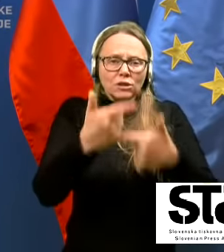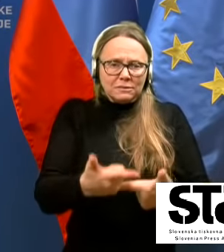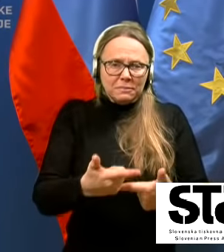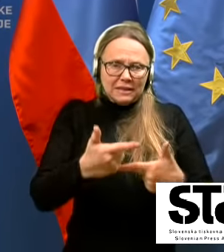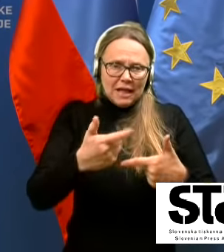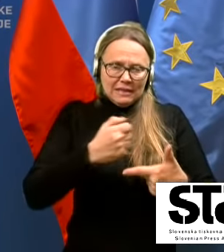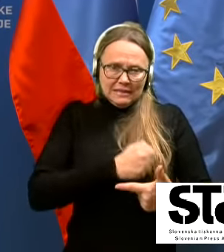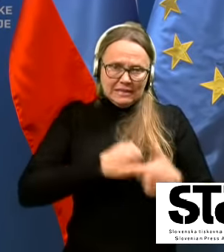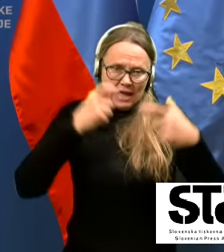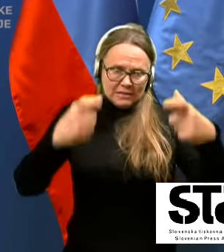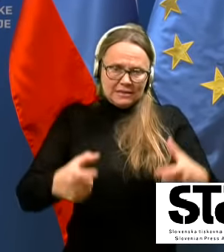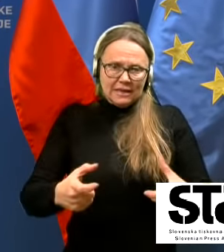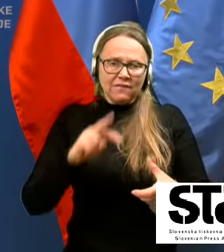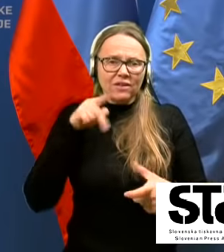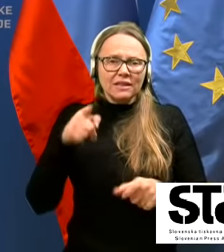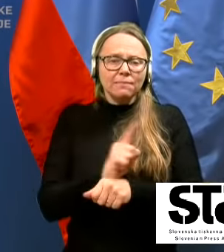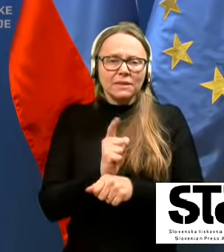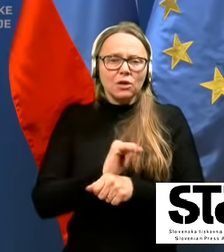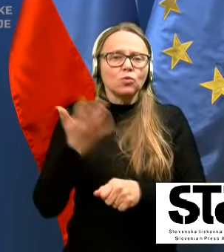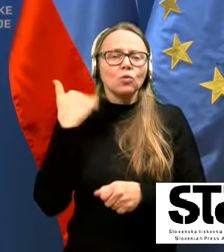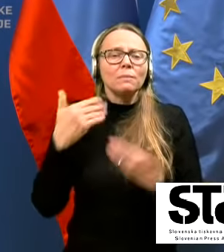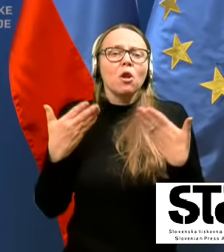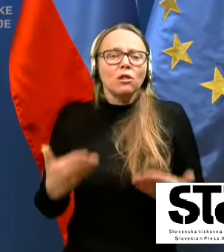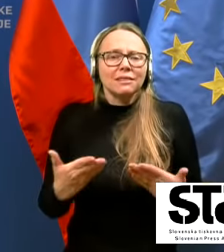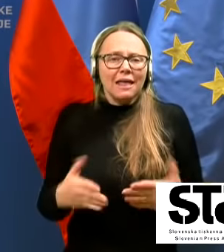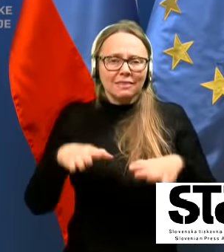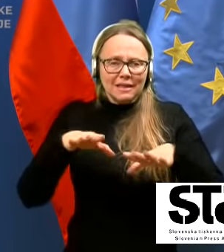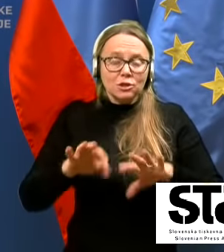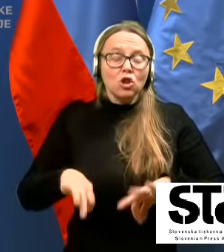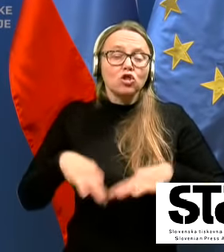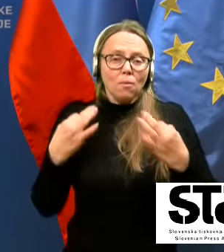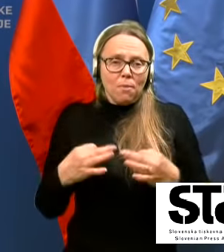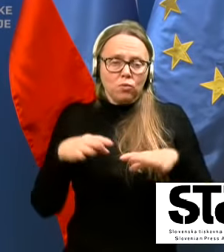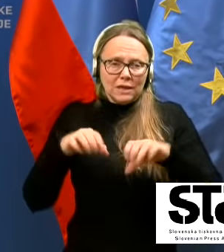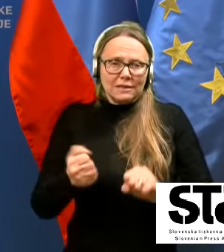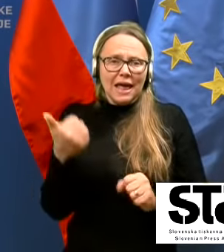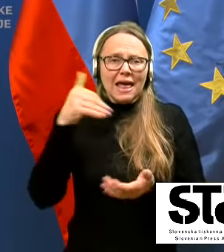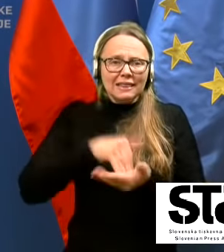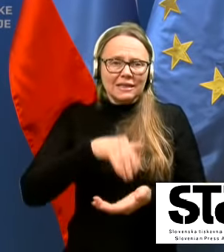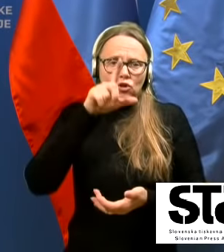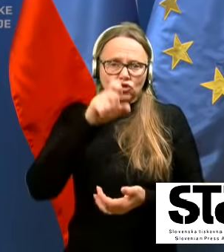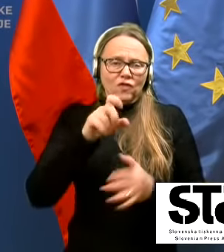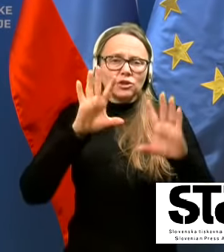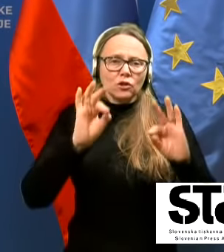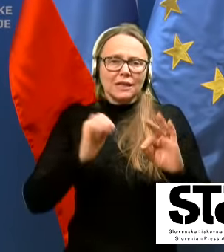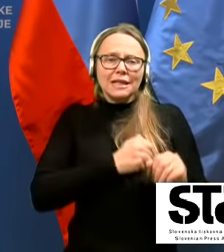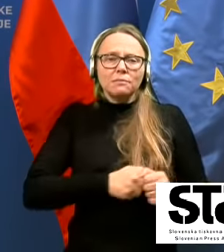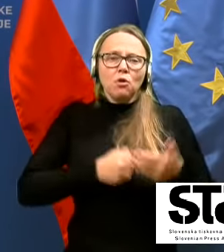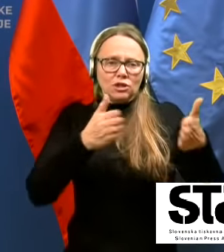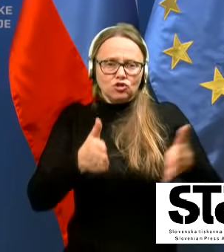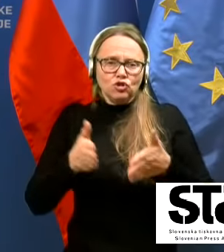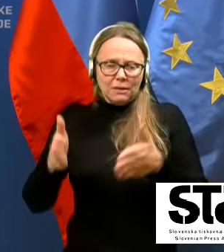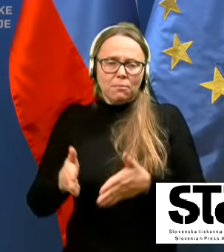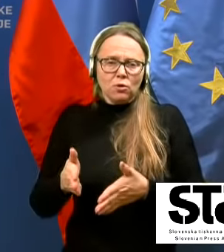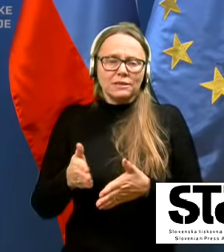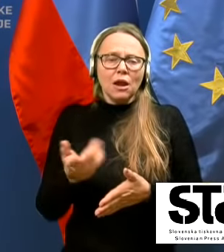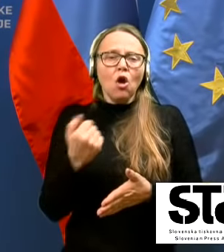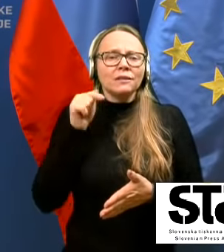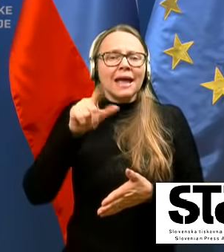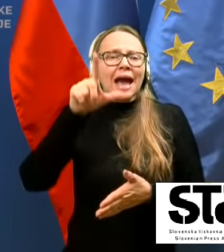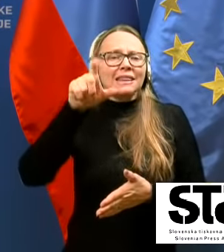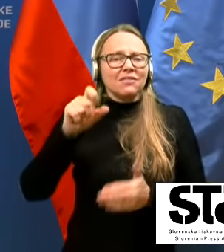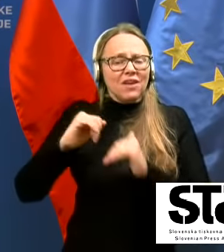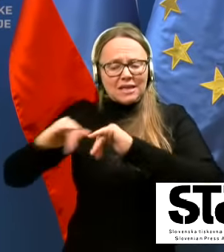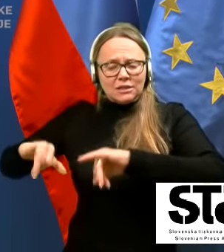tem trenutku je zasedenih bilo danes dopaldan 1210 bolniških postelj od tega 200 v intenzivnih